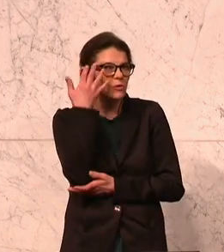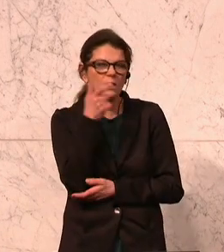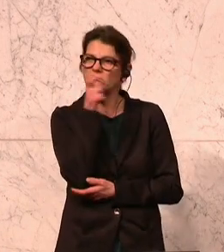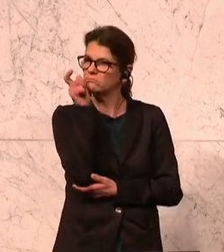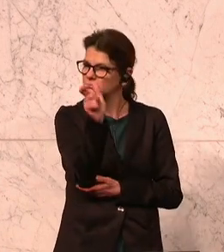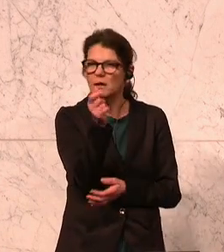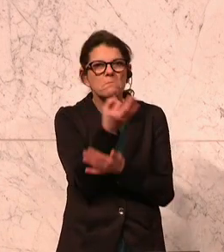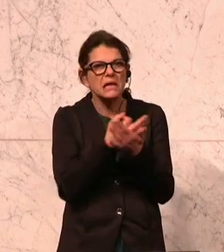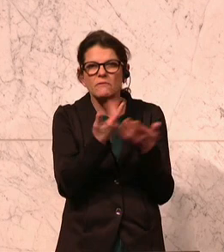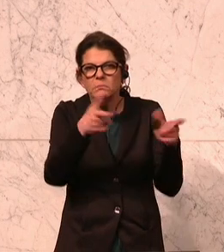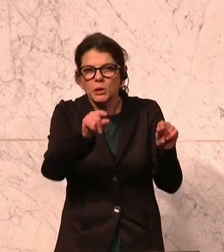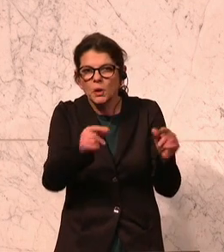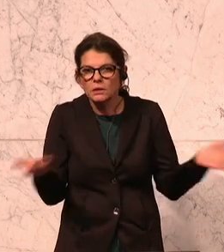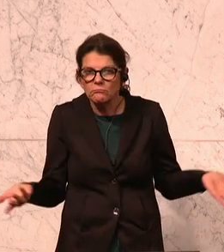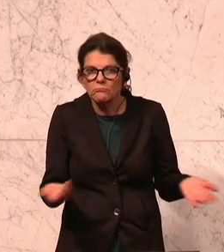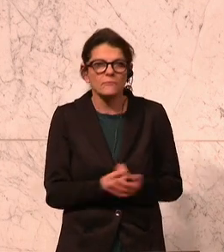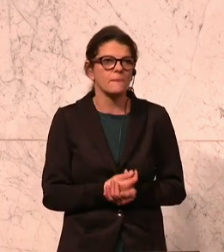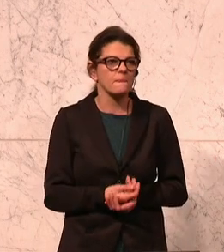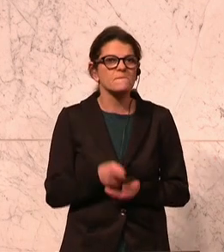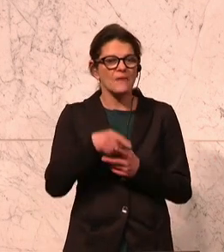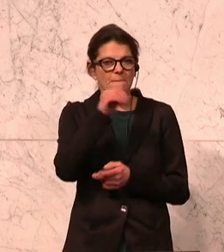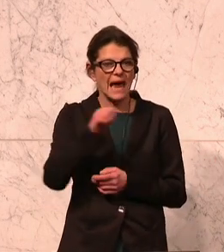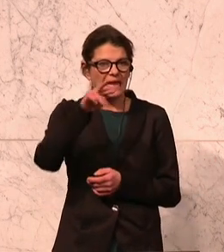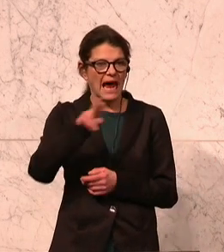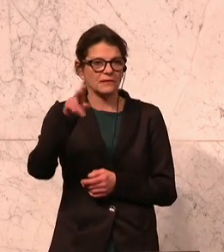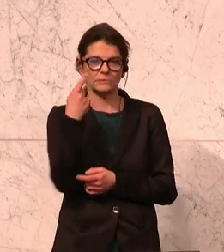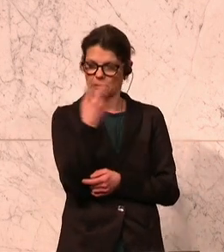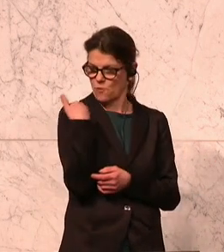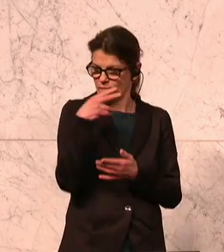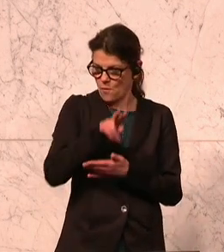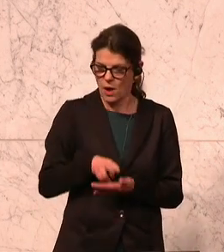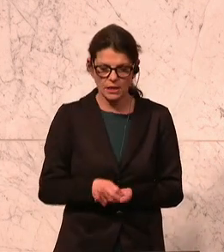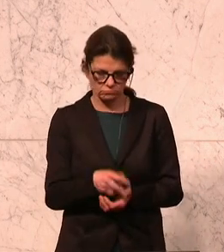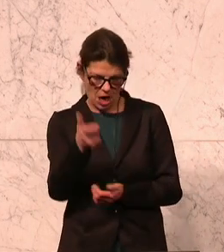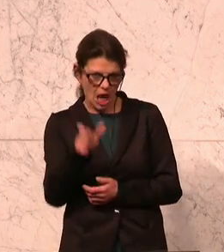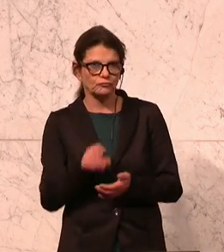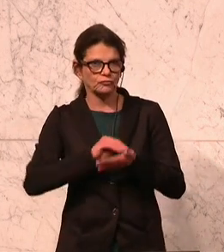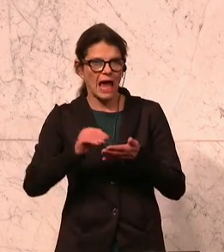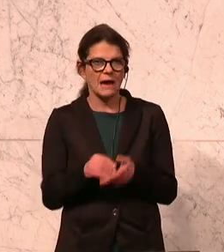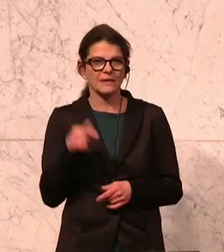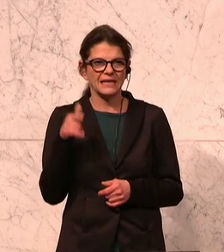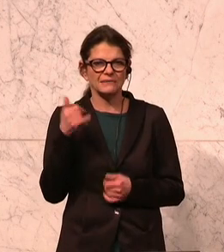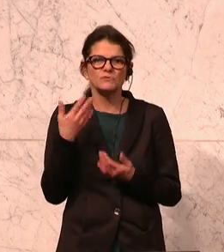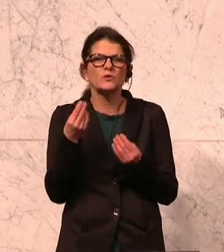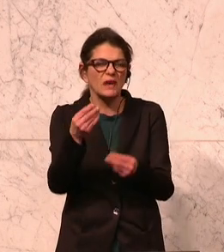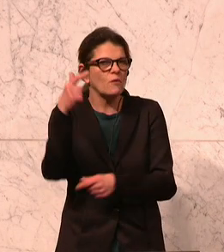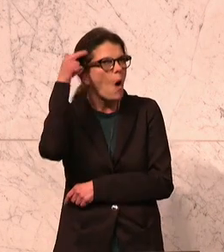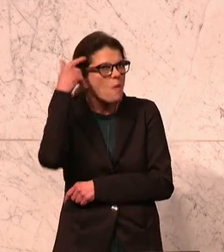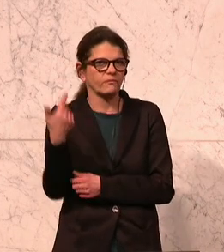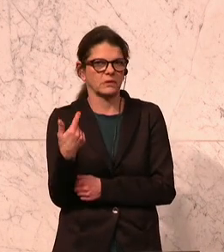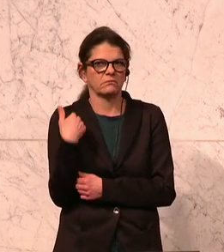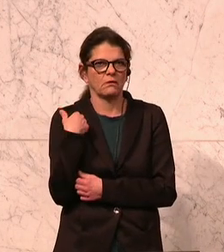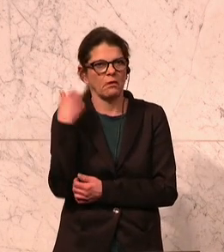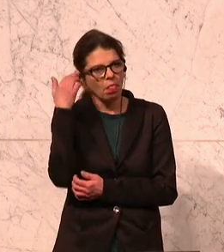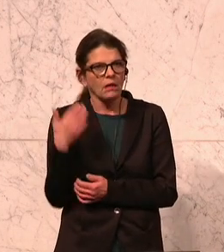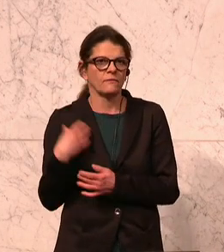debattieren. Wenn, wie Meindl-Reisinger vorliest, jemand schreibt, es ist zu kopflastig, dann frage